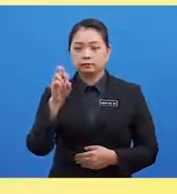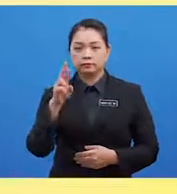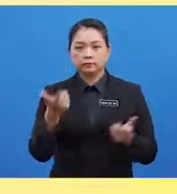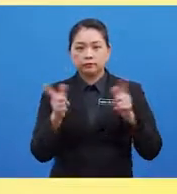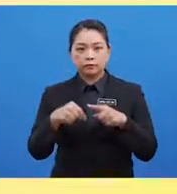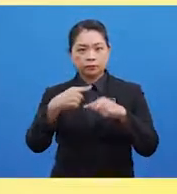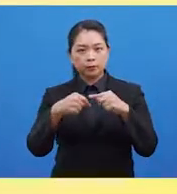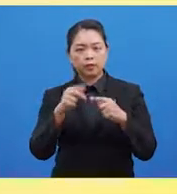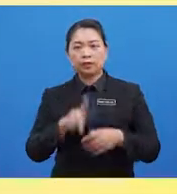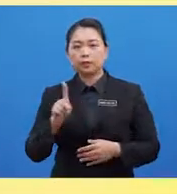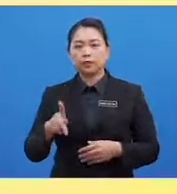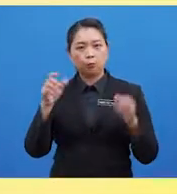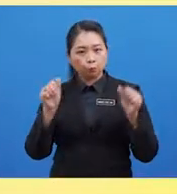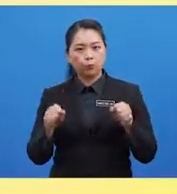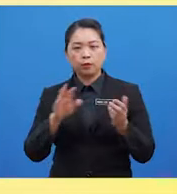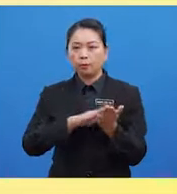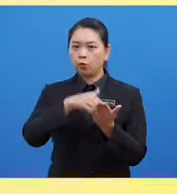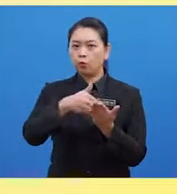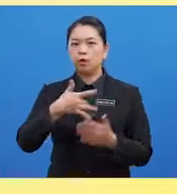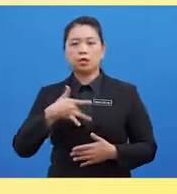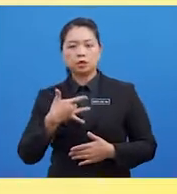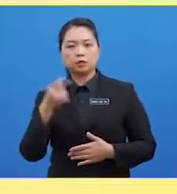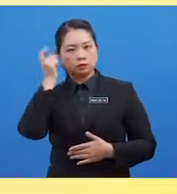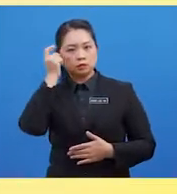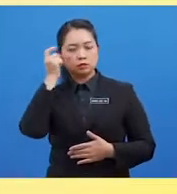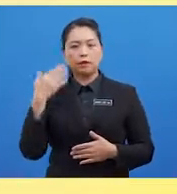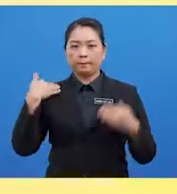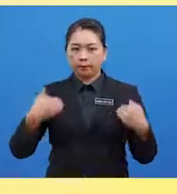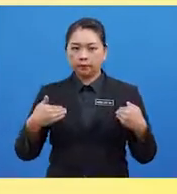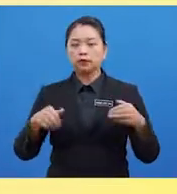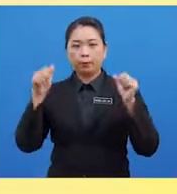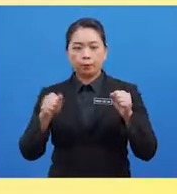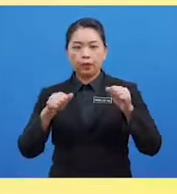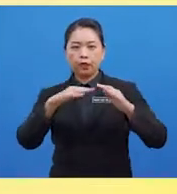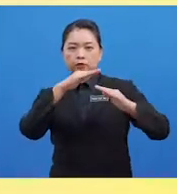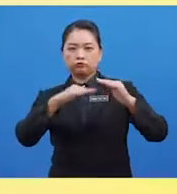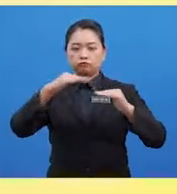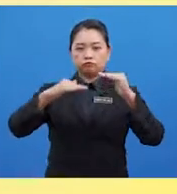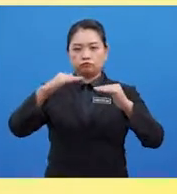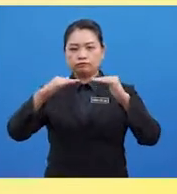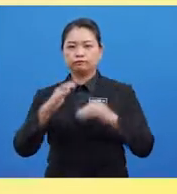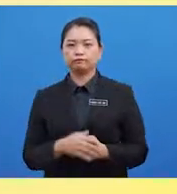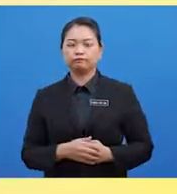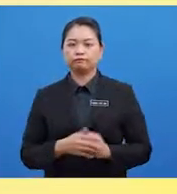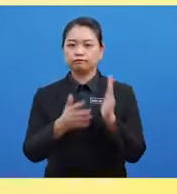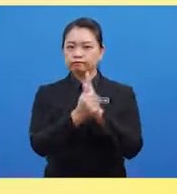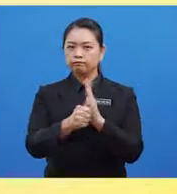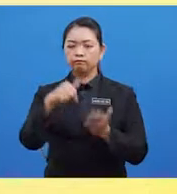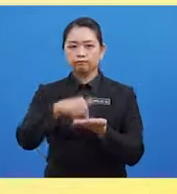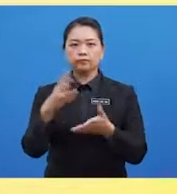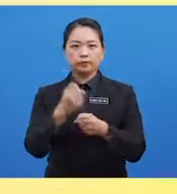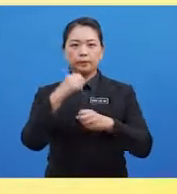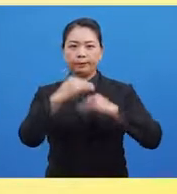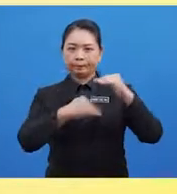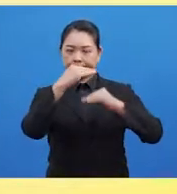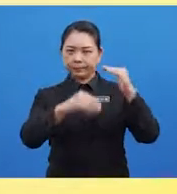-kanak Boleh Membangunkan Rasa Kesedaran Badan Dan Kemampuan Mengimbanginya Kemahiran Ini